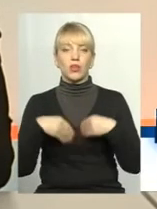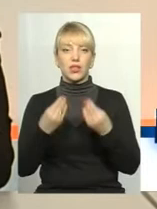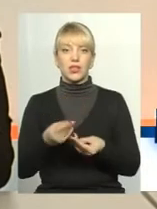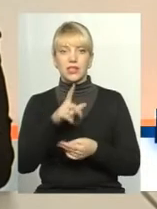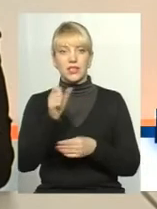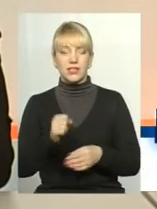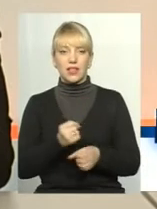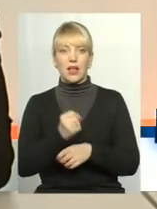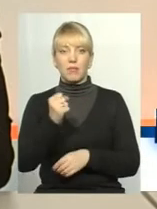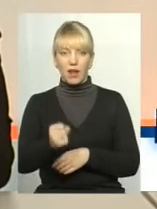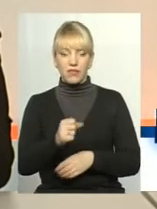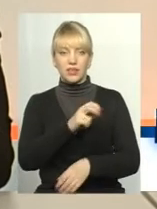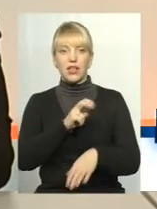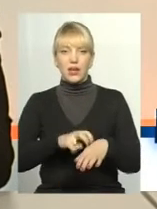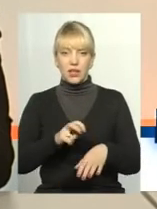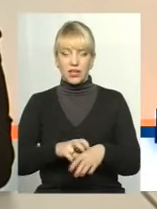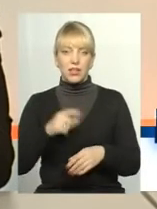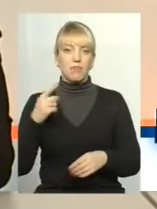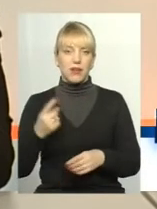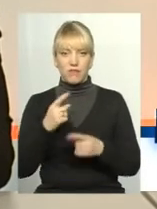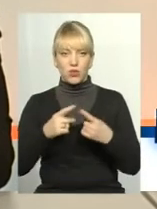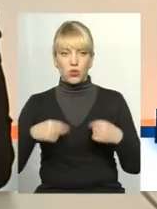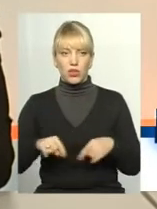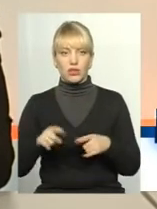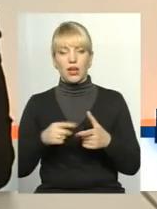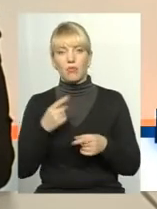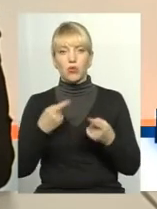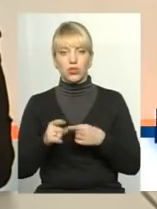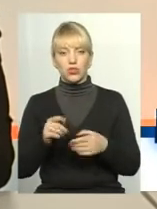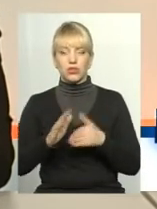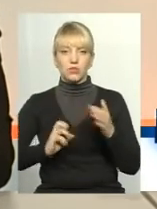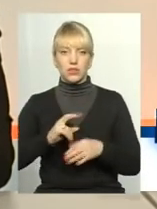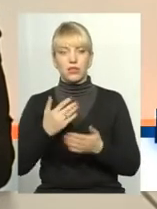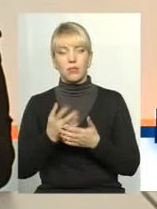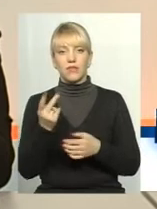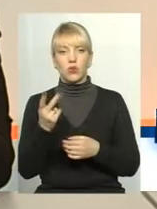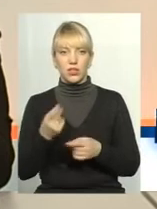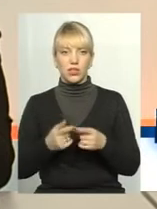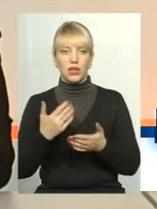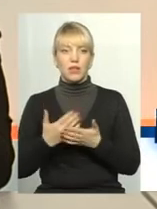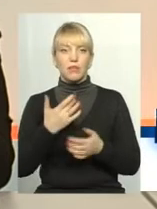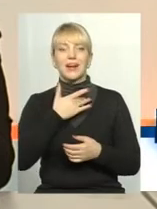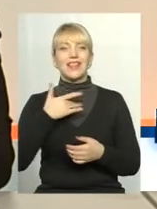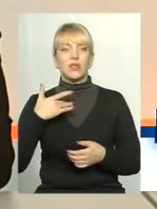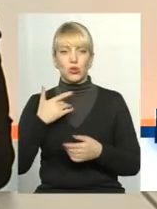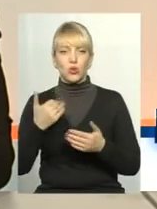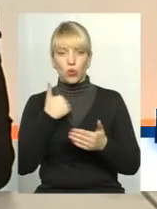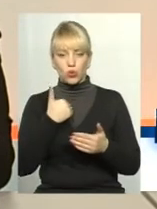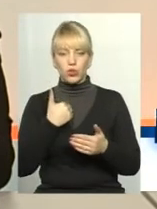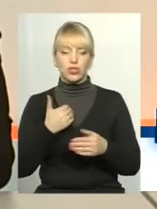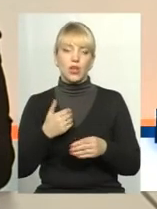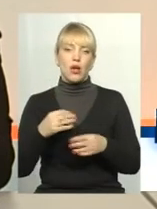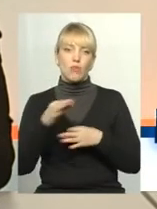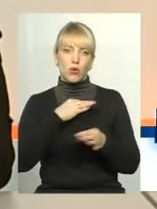направленням лікаря первинної ланки або іншого спеціаліста, наприклад, вторинної. Хоч і ендокринолог проконсультувати пацієнта в пульмонолога,